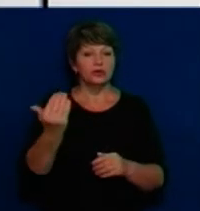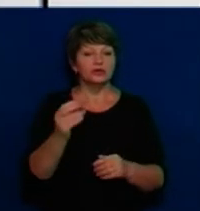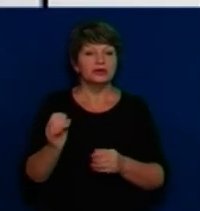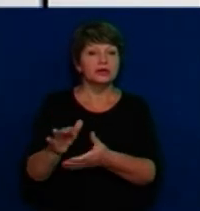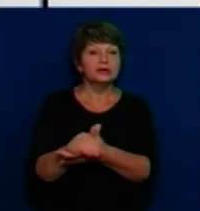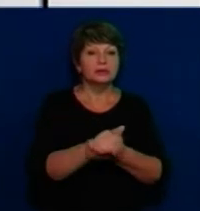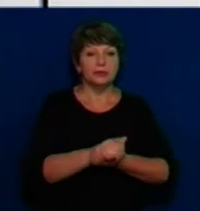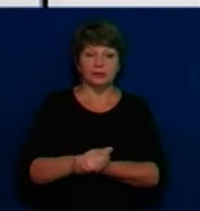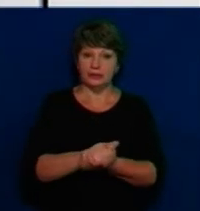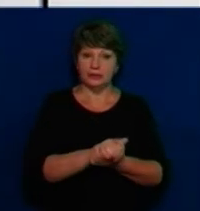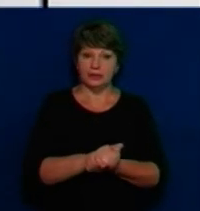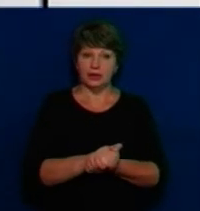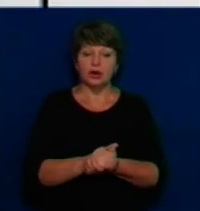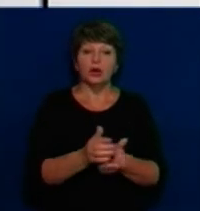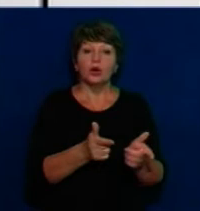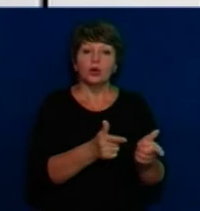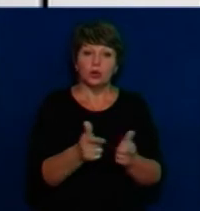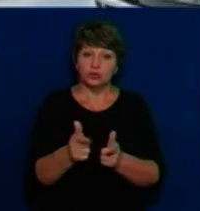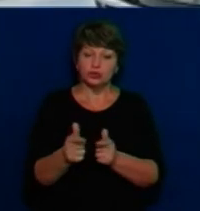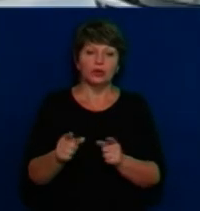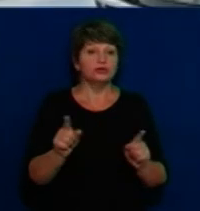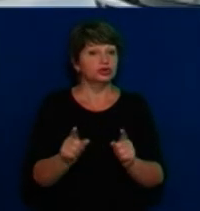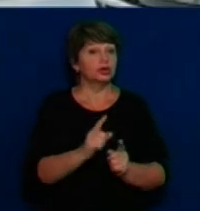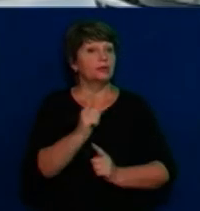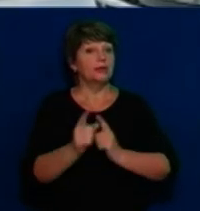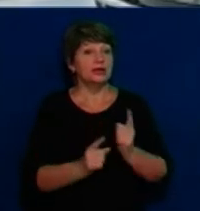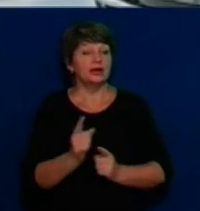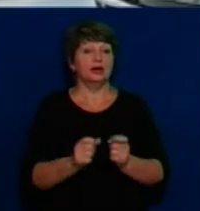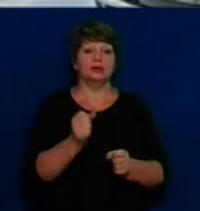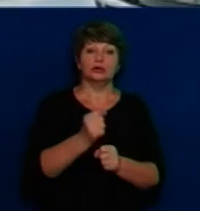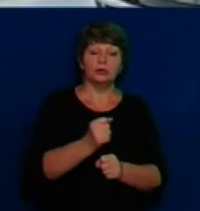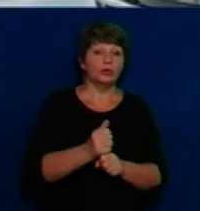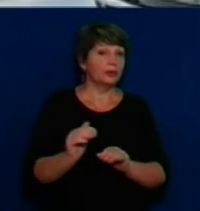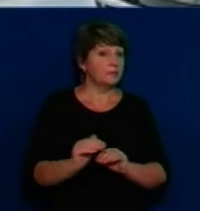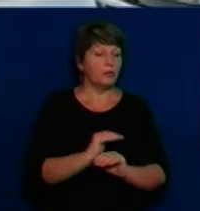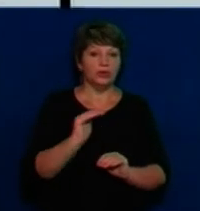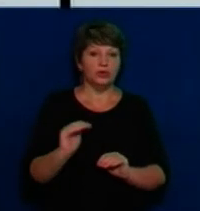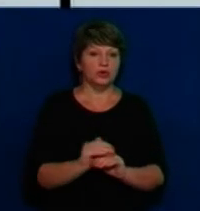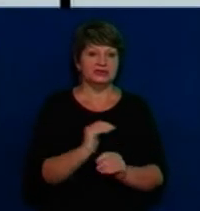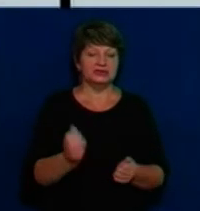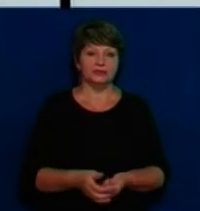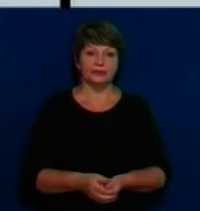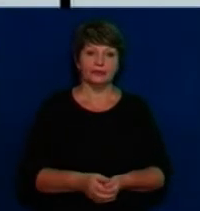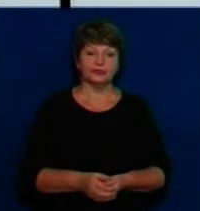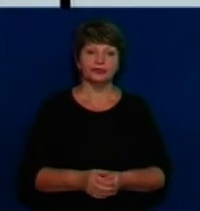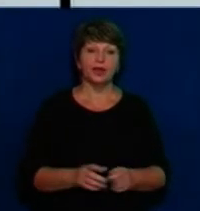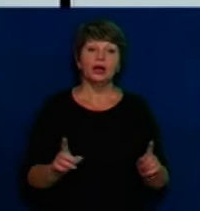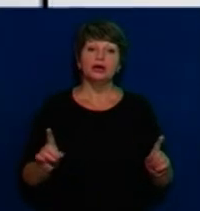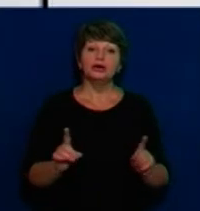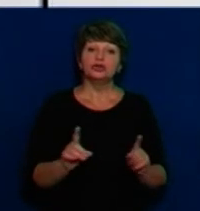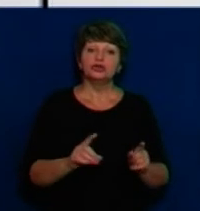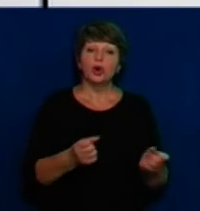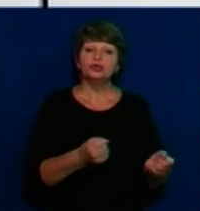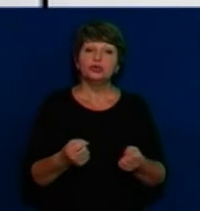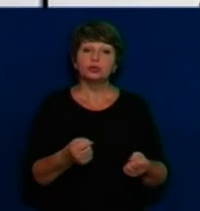поразили, вони готові щось мінять, робити. Ну, молодці просто. А що гаймувало людей, що вони